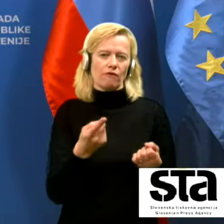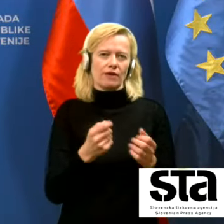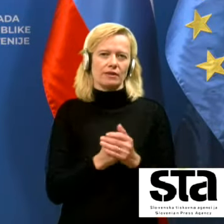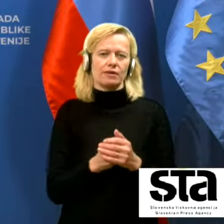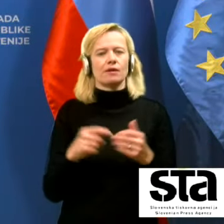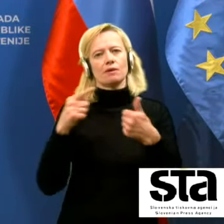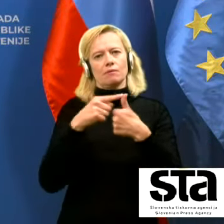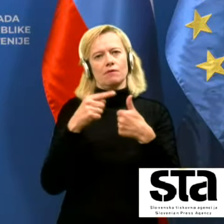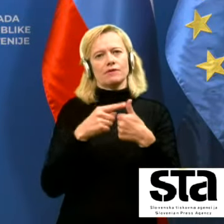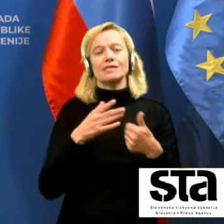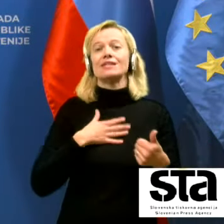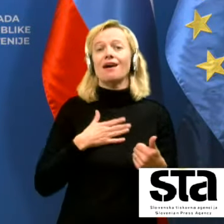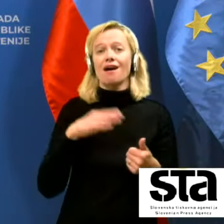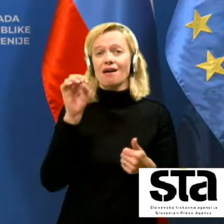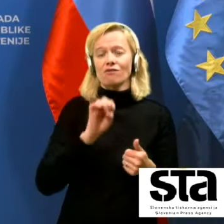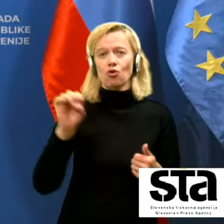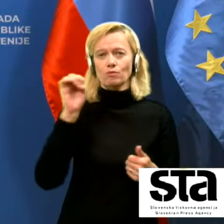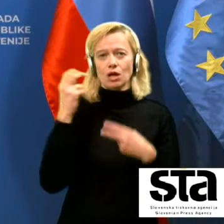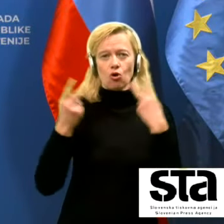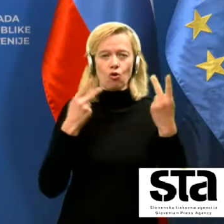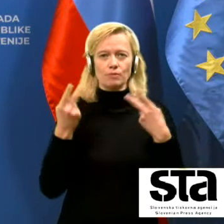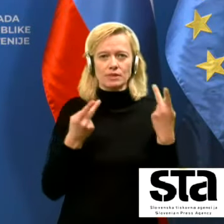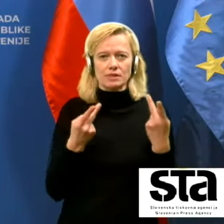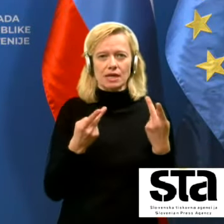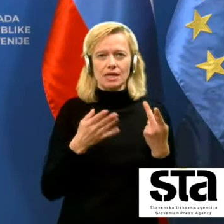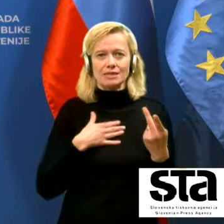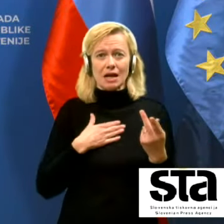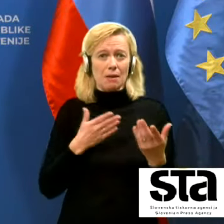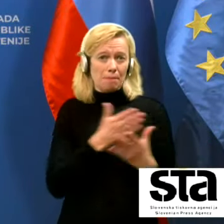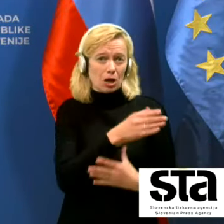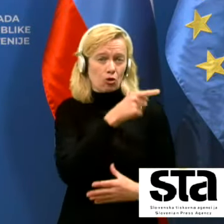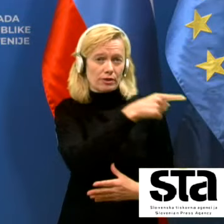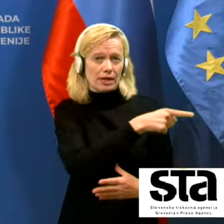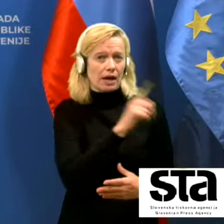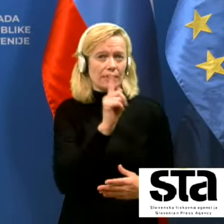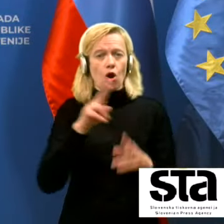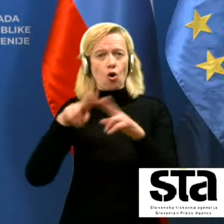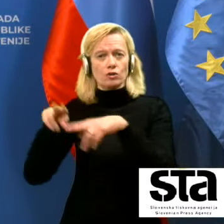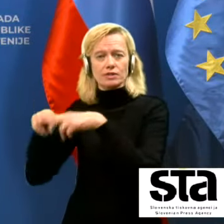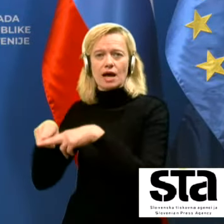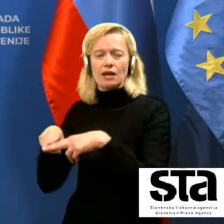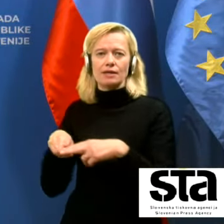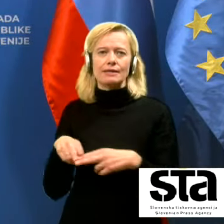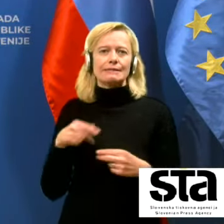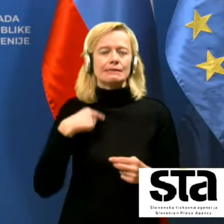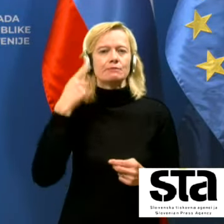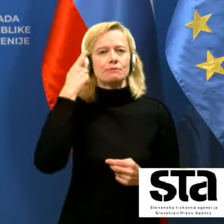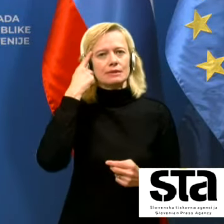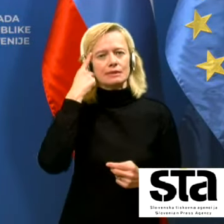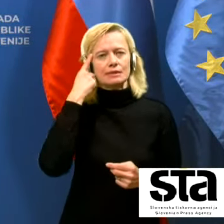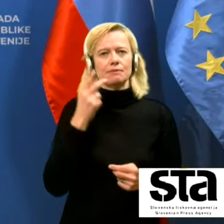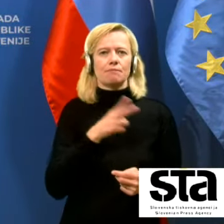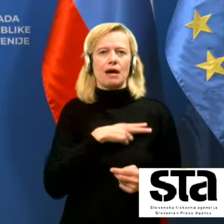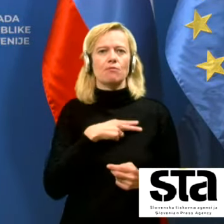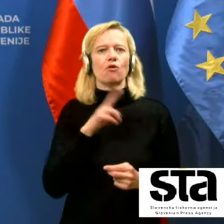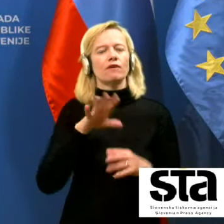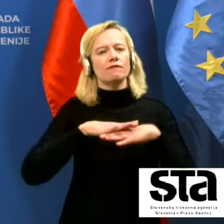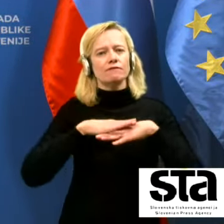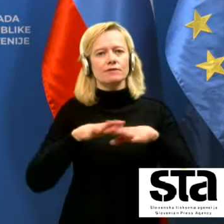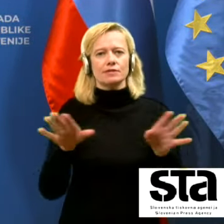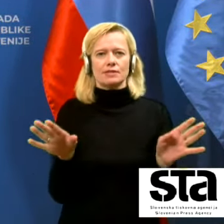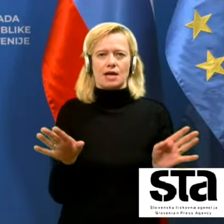zakaj je Evropska komisija zakaj preko tega in ne preko ostalih jaz mislim da imamo v vseh